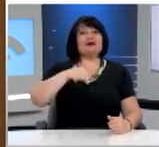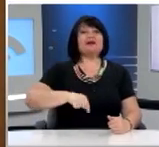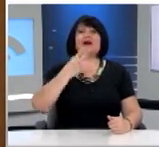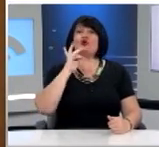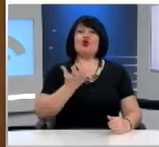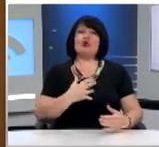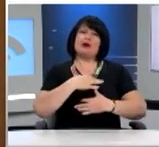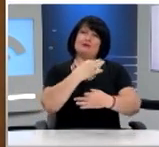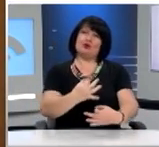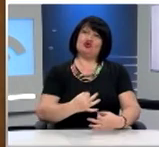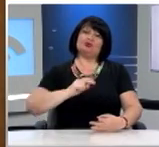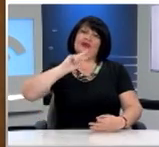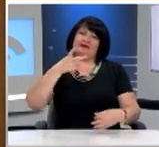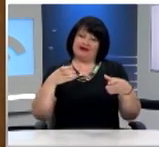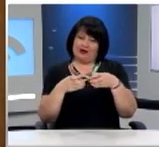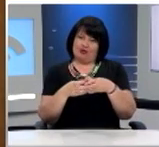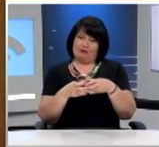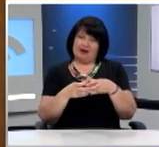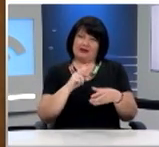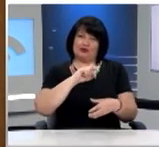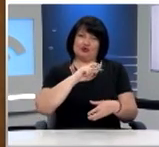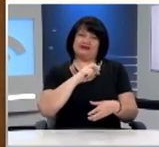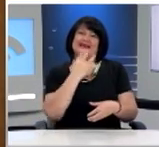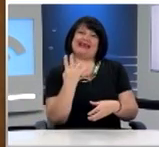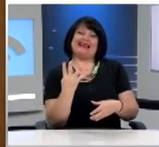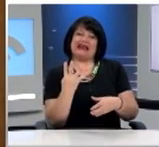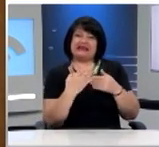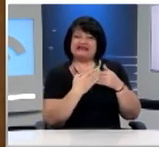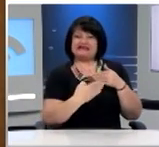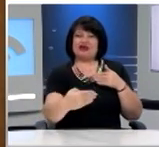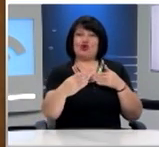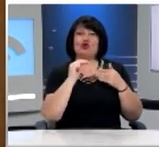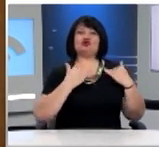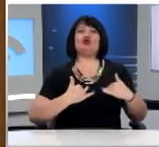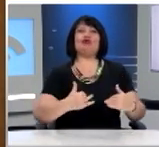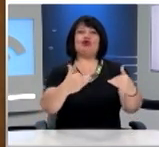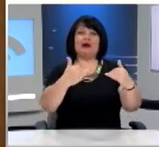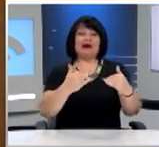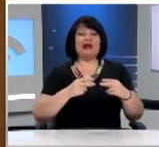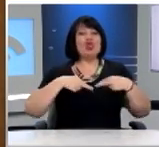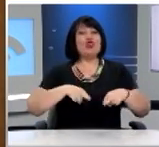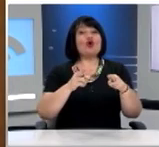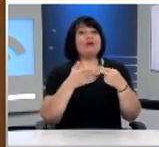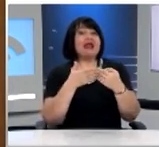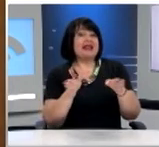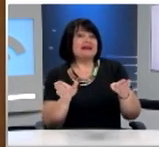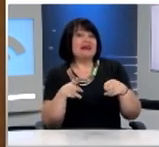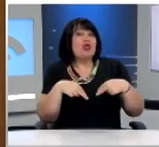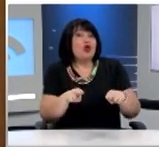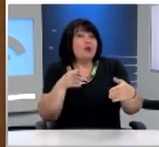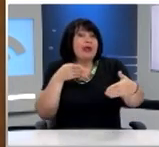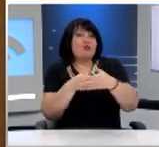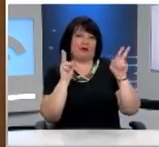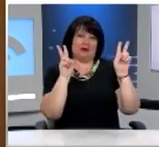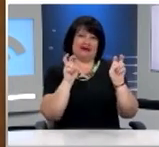σήμερα εδώ ως εκπρόσωπος της δεύτερης ομάδας της 24ης Συνόδου της Βουλής των Εφήβων με θέμα «Δρόμοι ανοιχτοί, δρόμοι μετεμποδίων».